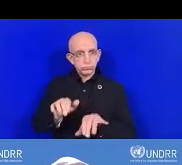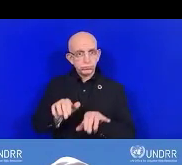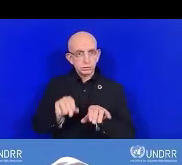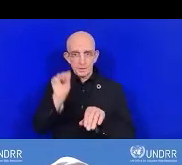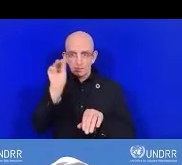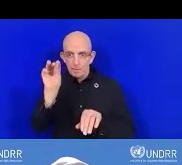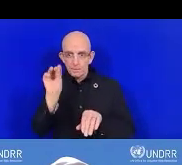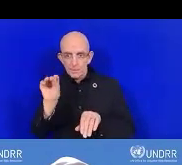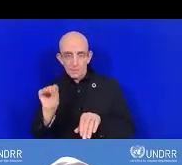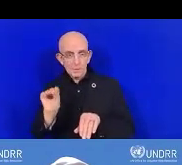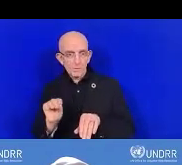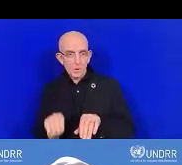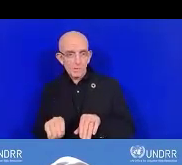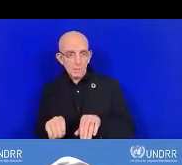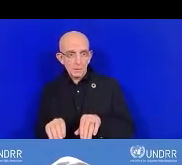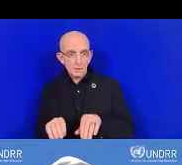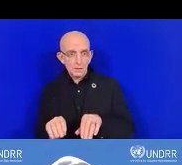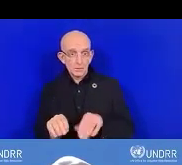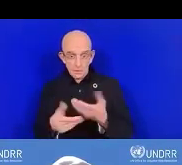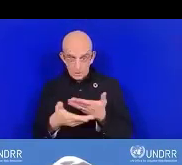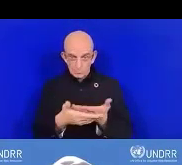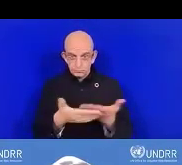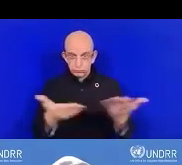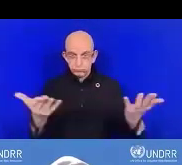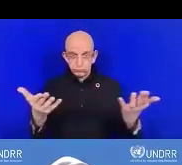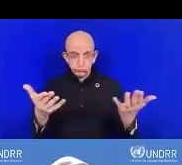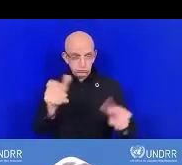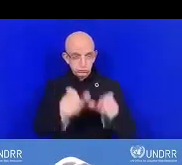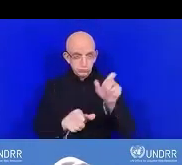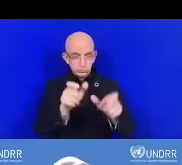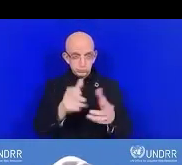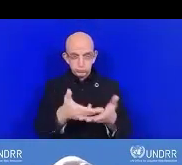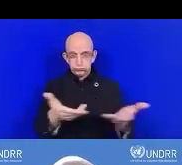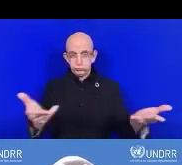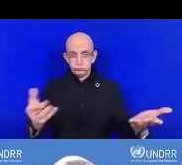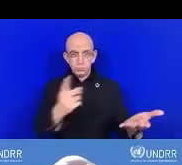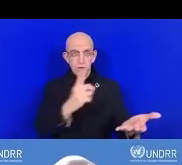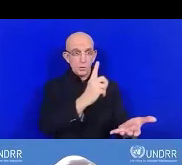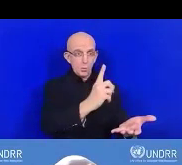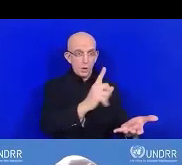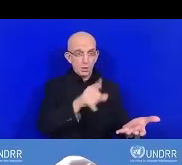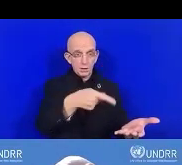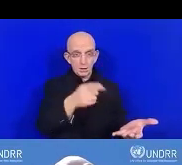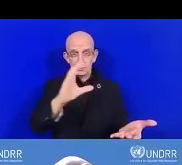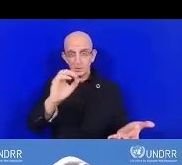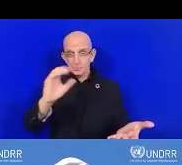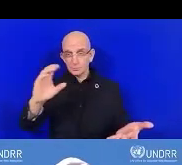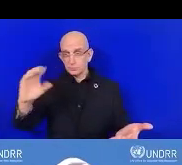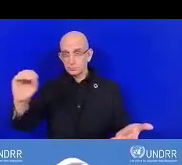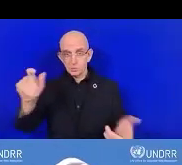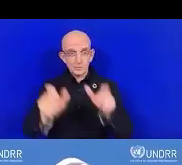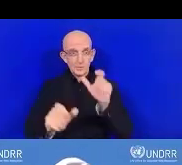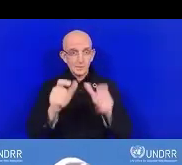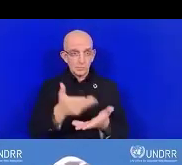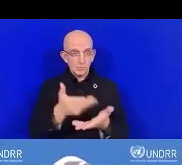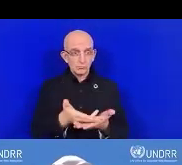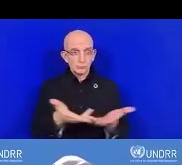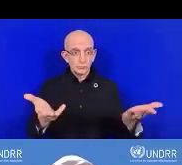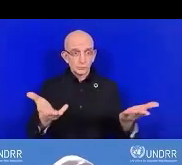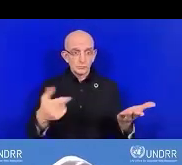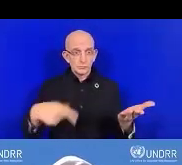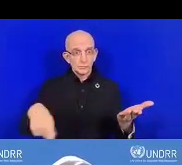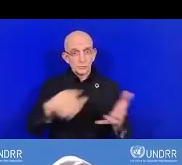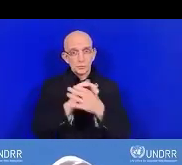télécharger cet outil. C'est disponible et c'est gratuit pour tout le monde. Donc, vous devez voir comment l'utiliser après la